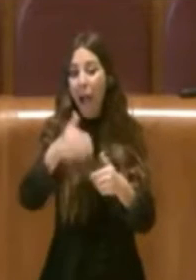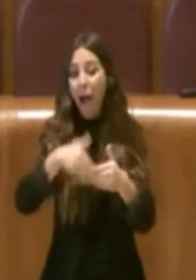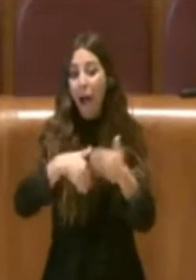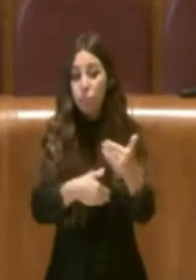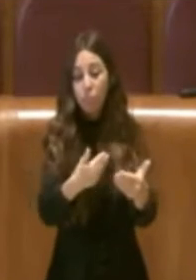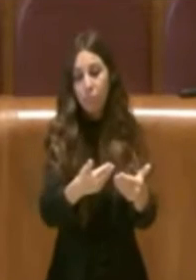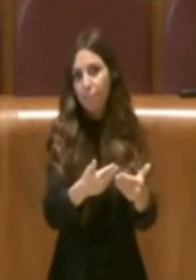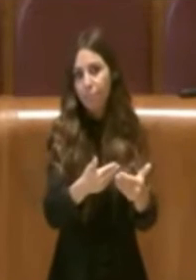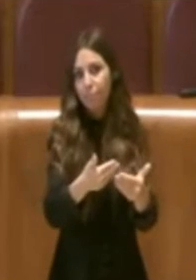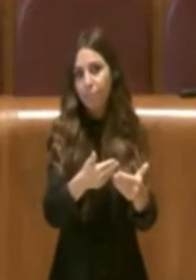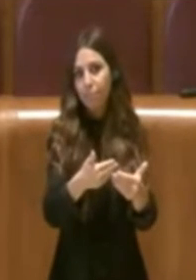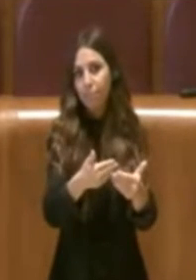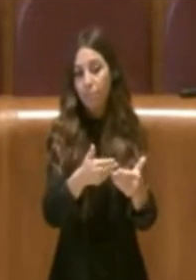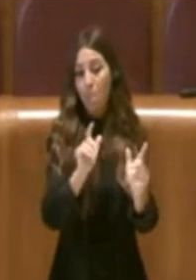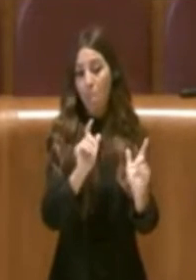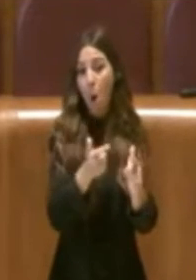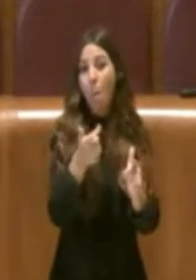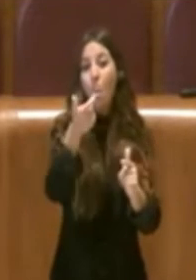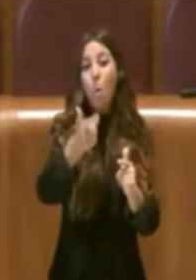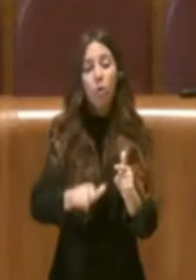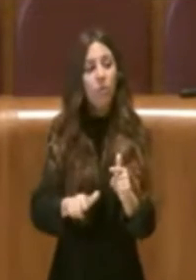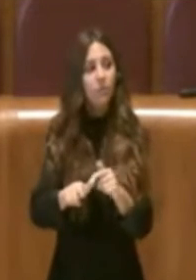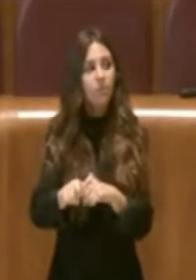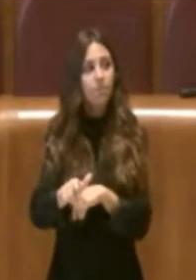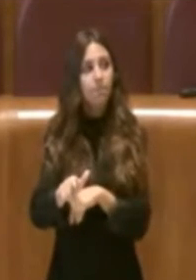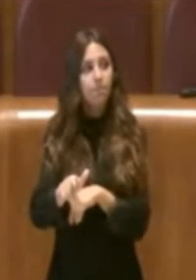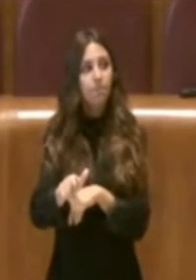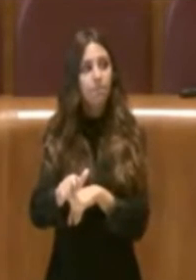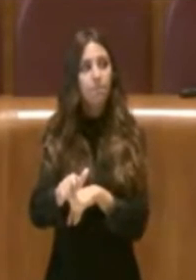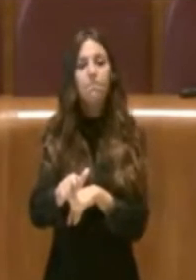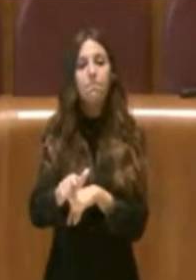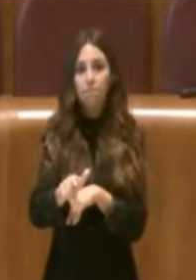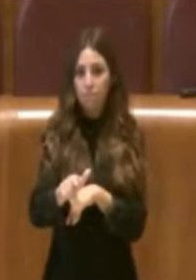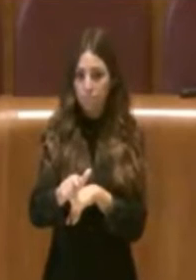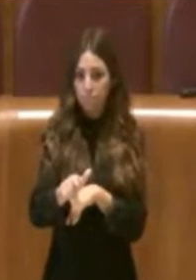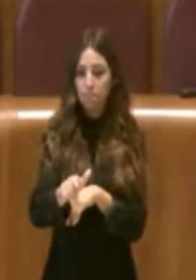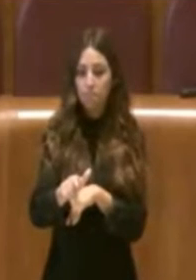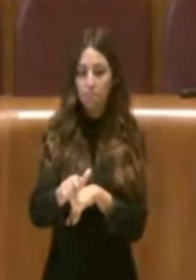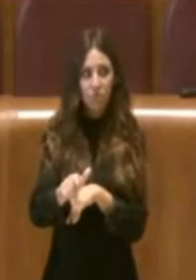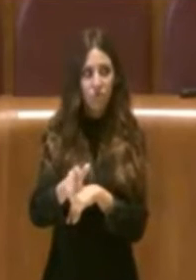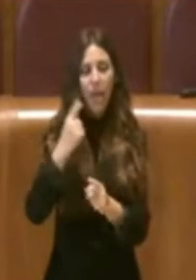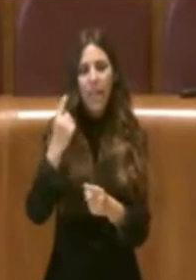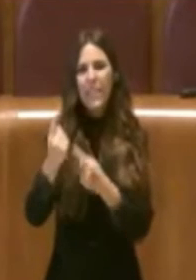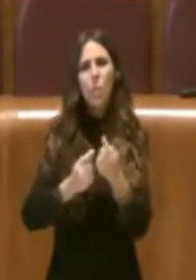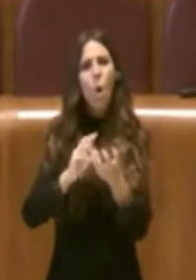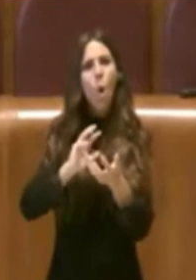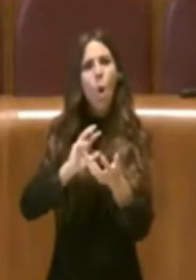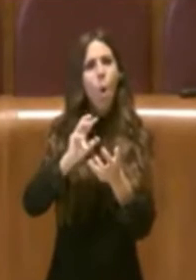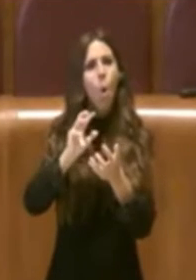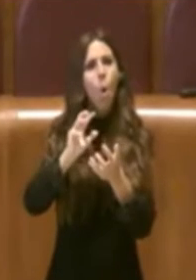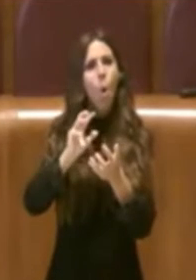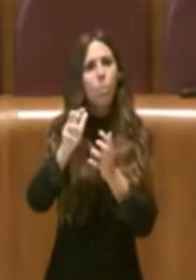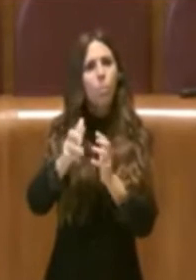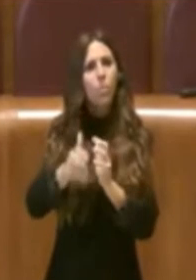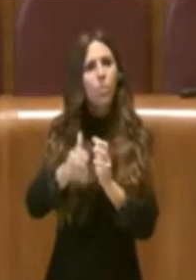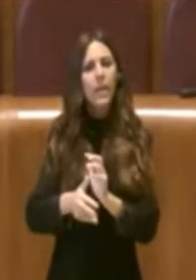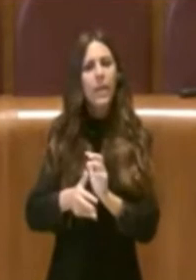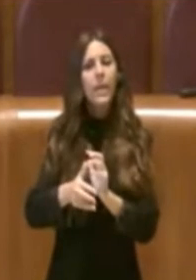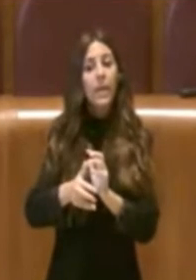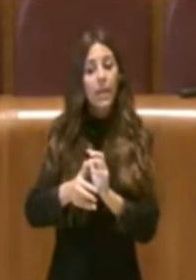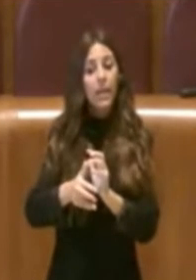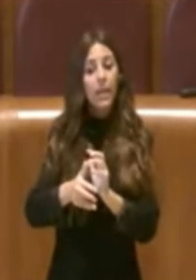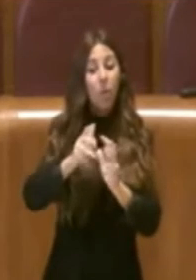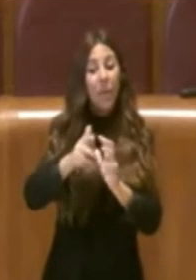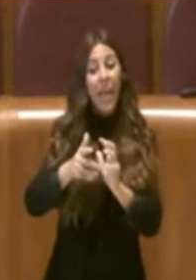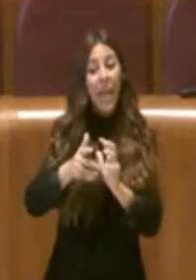complessità con cui si è andata a costruire, enerpicare con il rapporto con il privato.